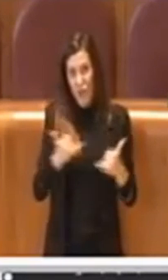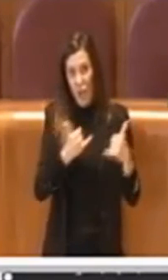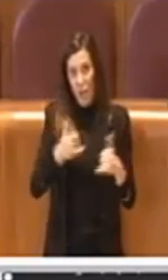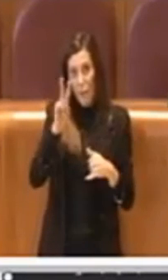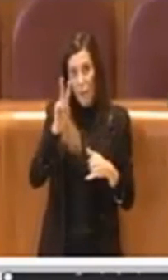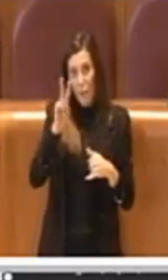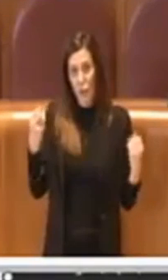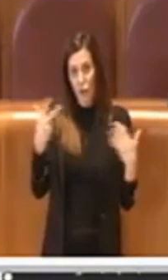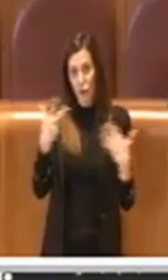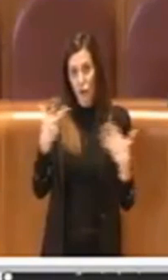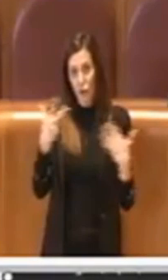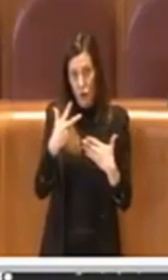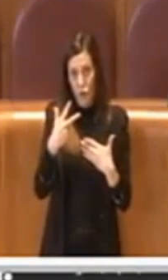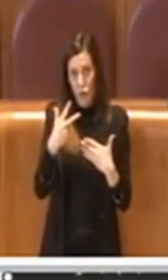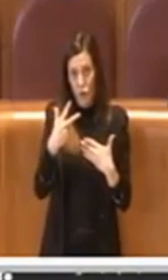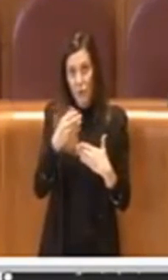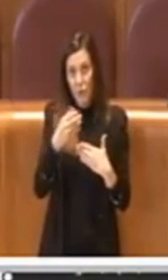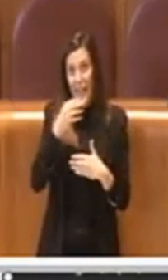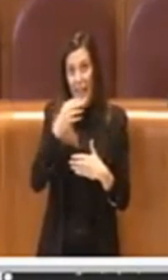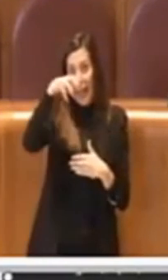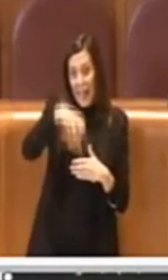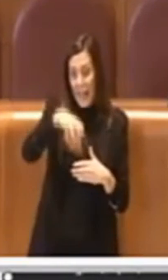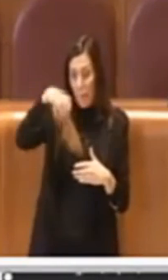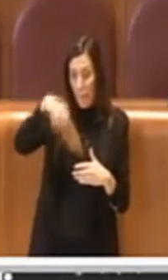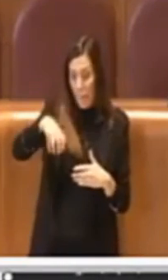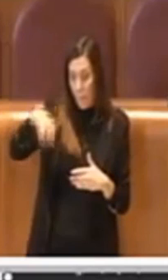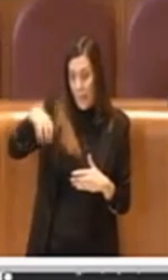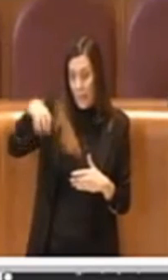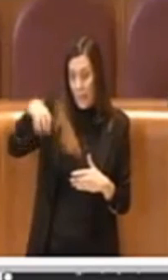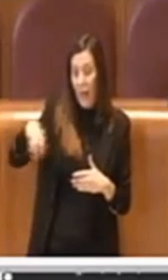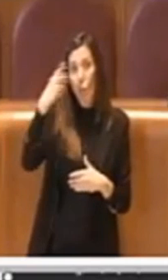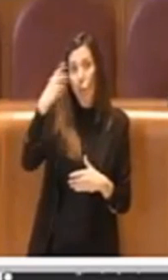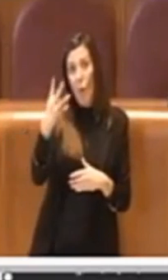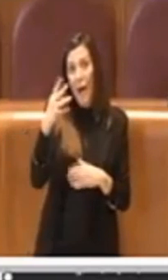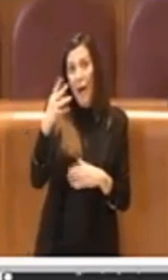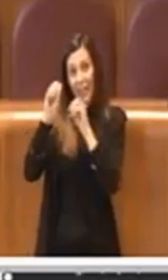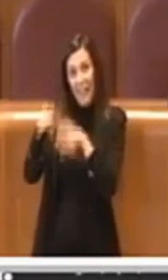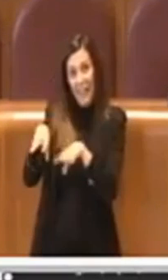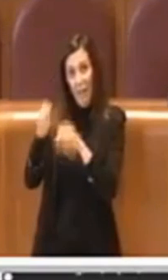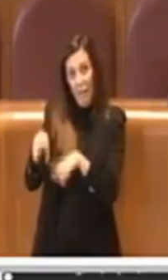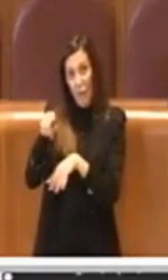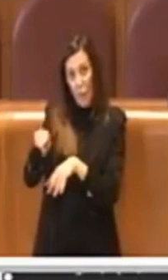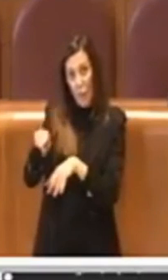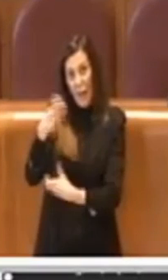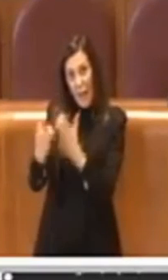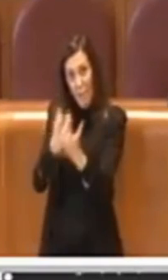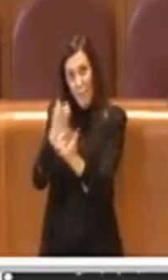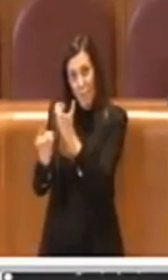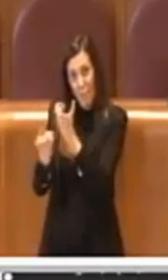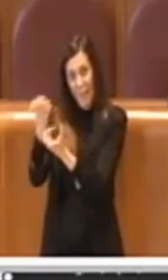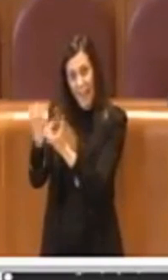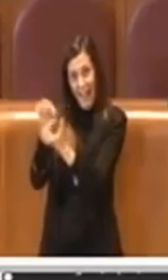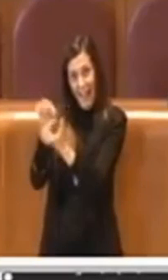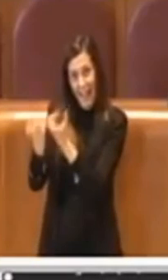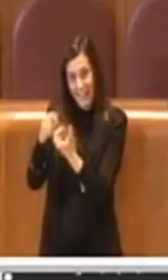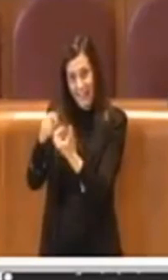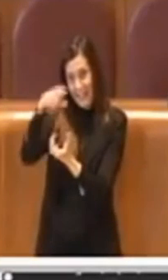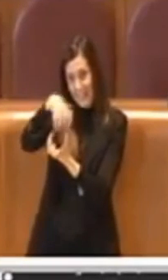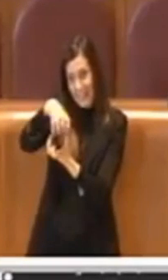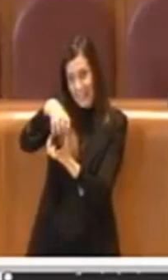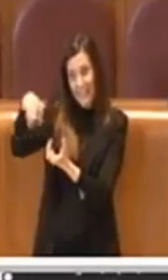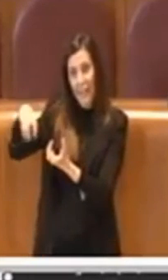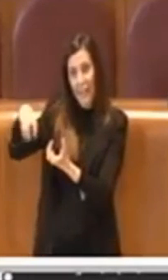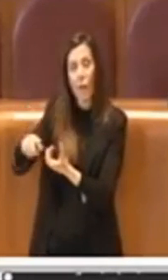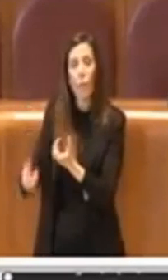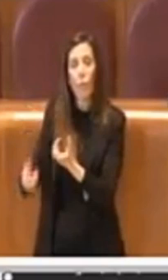che uno dei quattro impianti di rifiuti dove passavamo tutti i rifiuti indifferenziati di Roma è stato